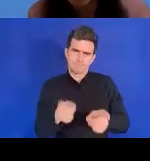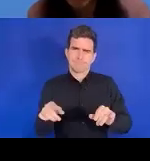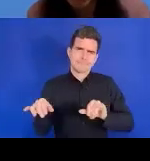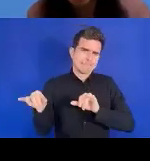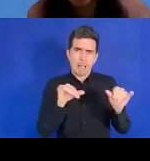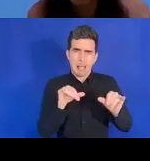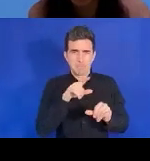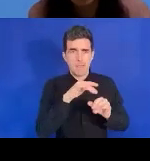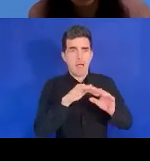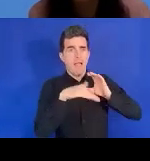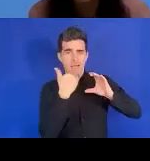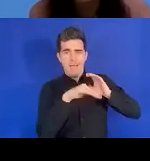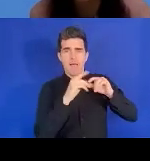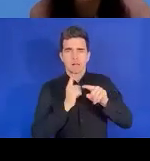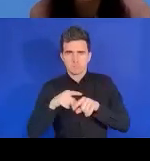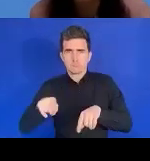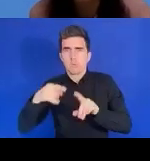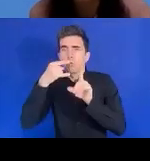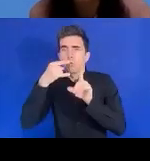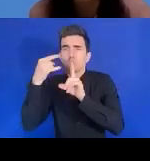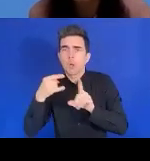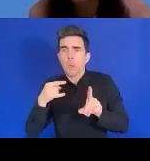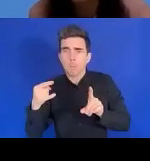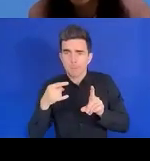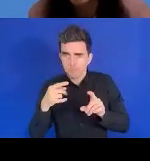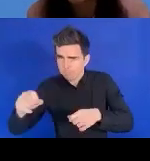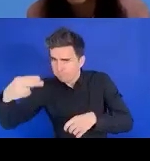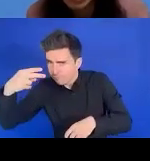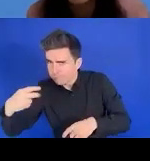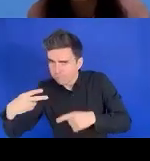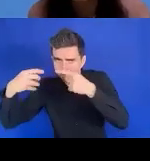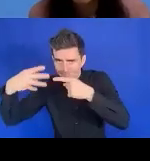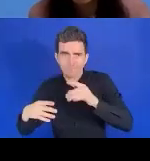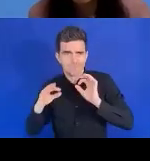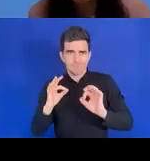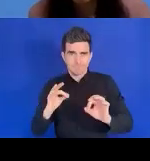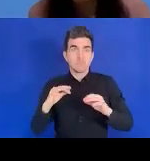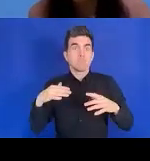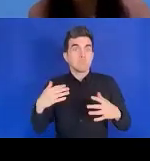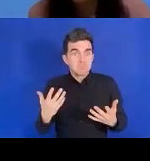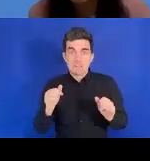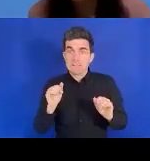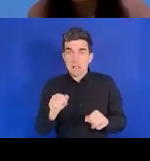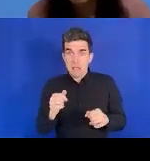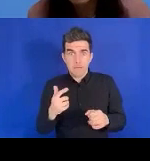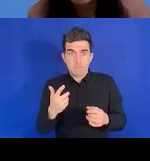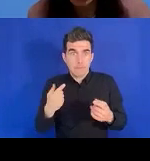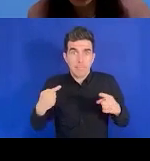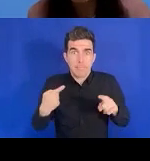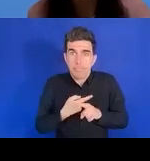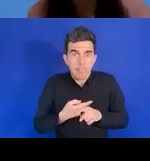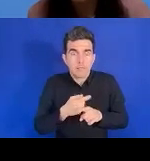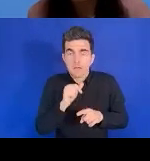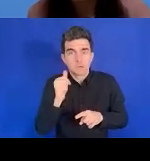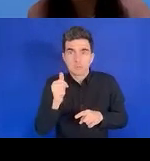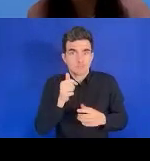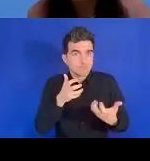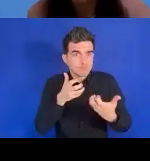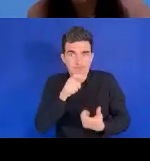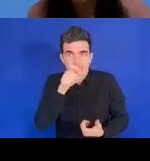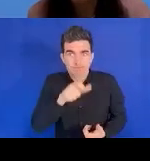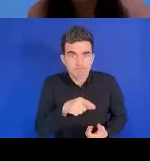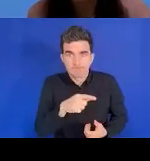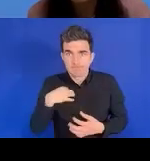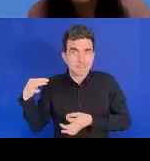sinon, il sera difficile pour vous d'avoir accès aux 10 certificats. Nous vous allons également